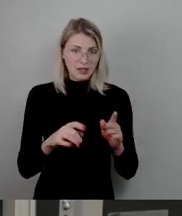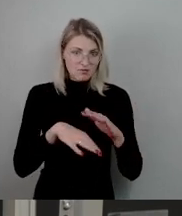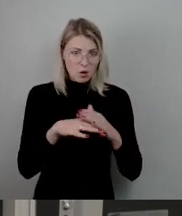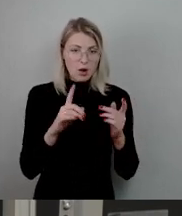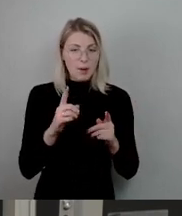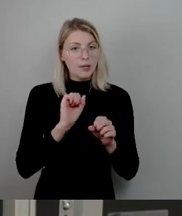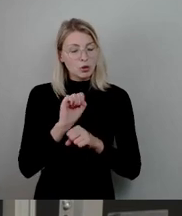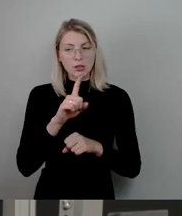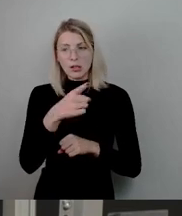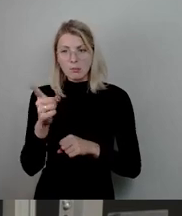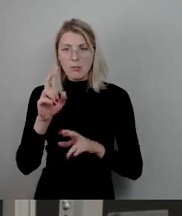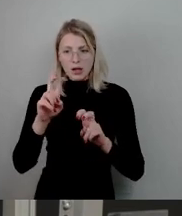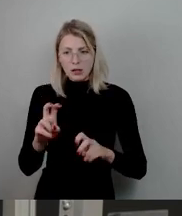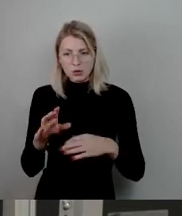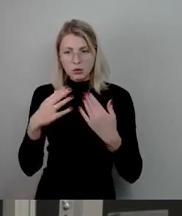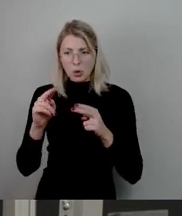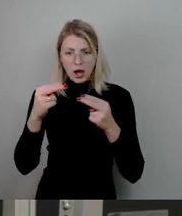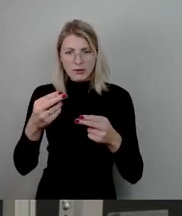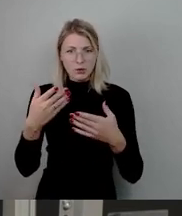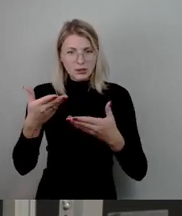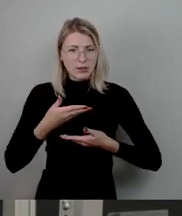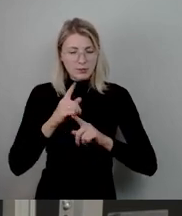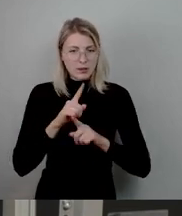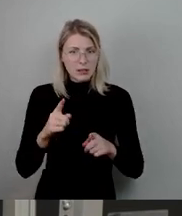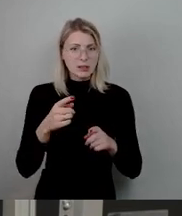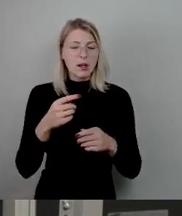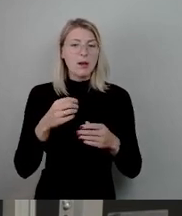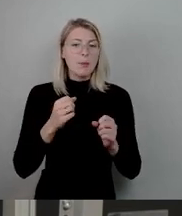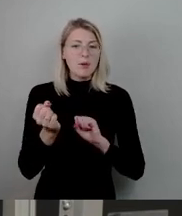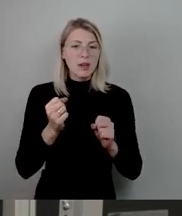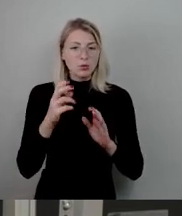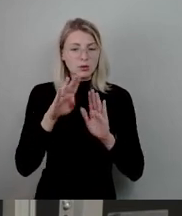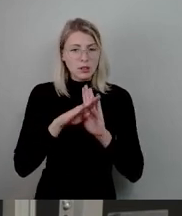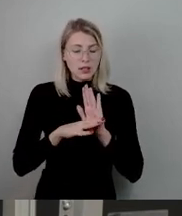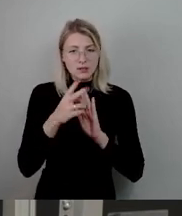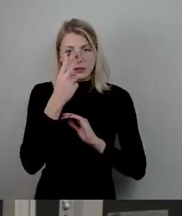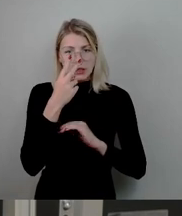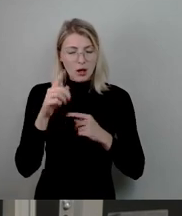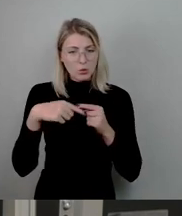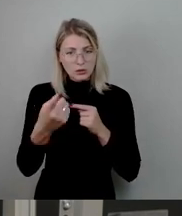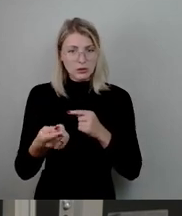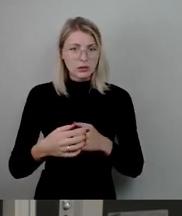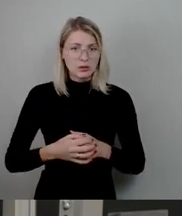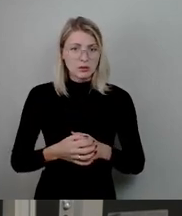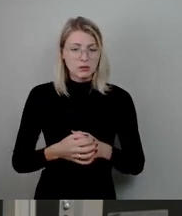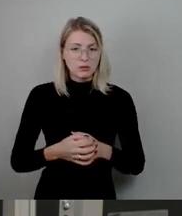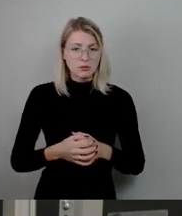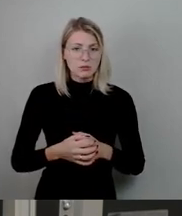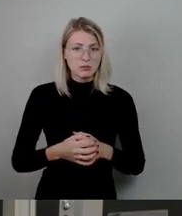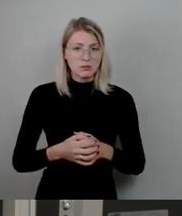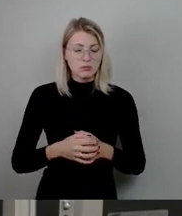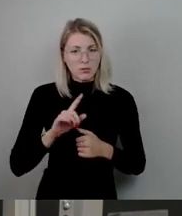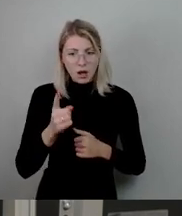Frage, wie wir eigentlich mit dem Auslaufen der Belegungsrechte im Jahr 2000 Mitte der 30er Jahre dann auch umgehen. Wir drohen dort wirklich in eine